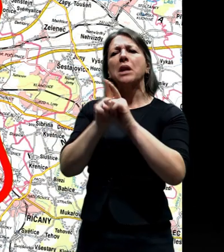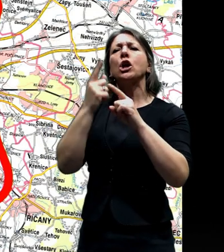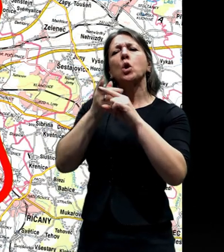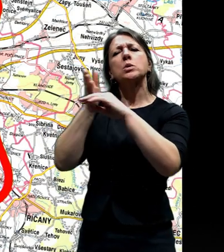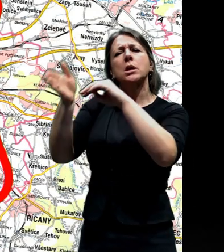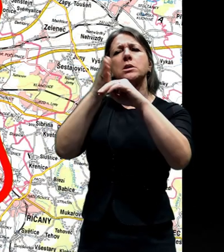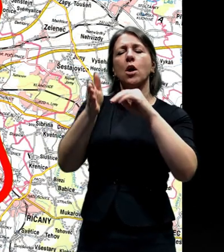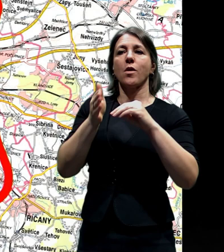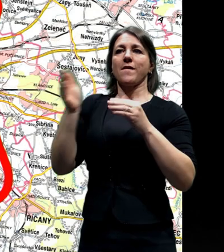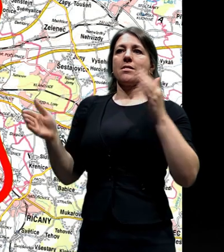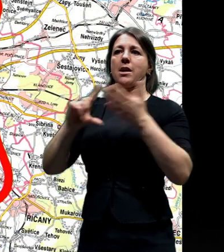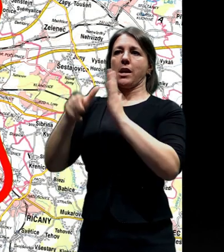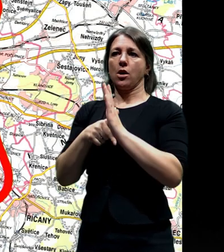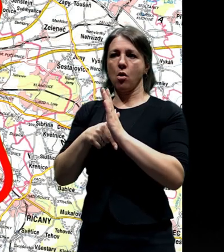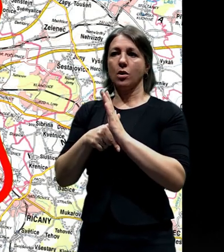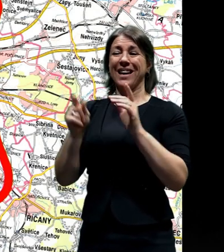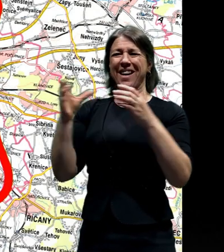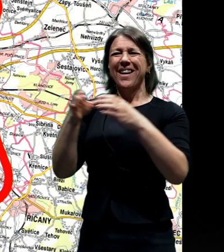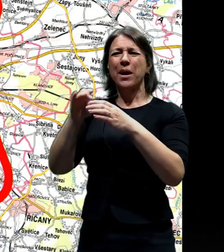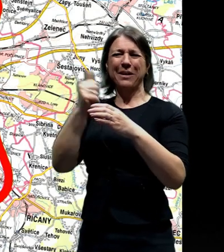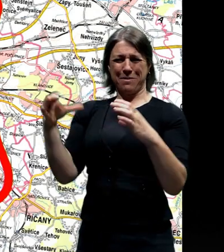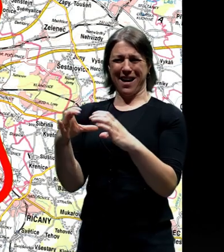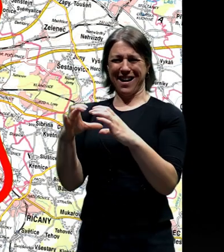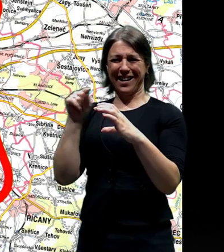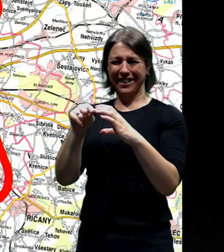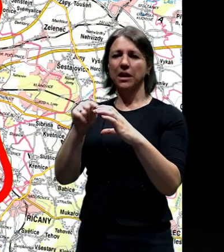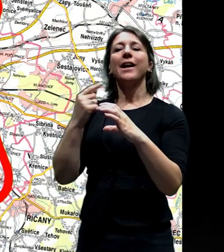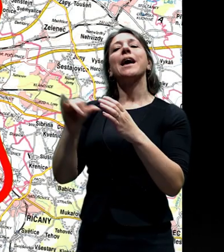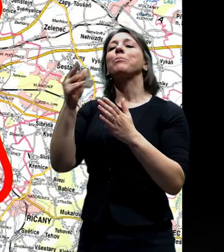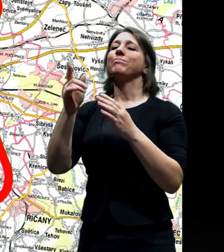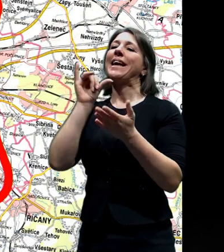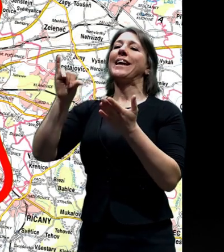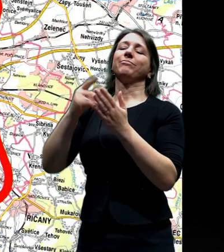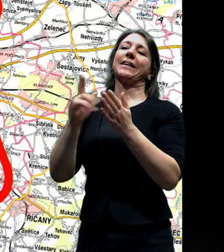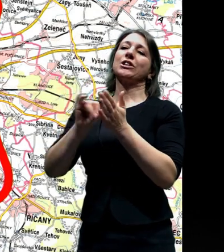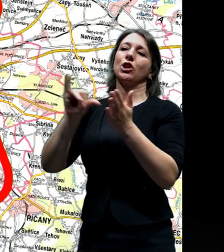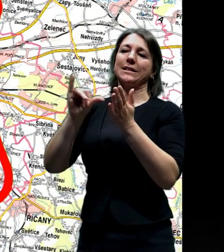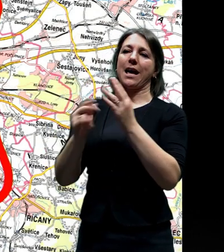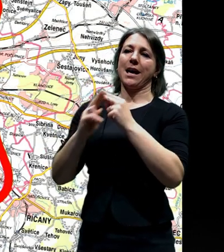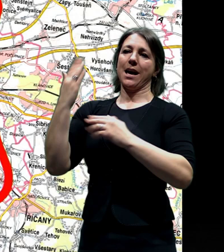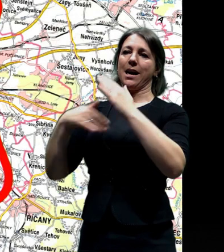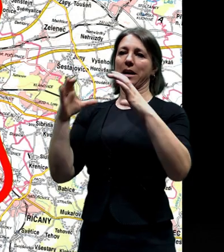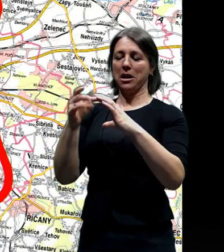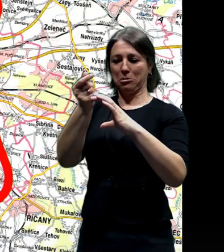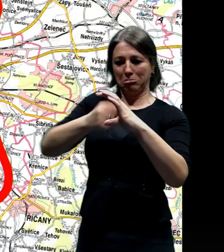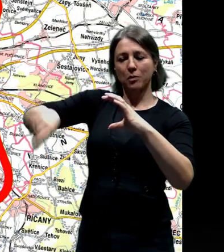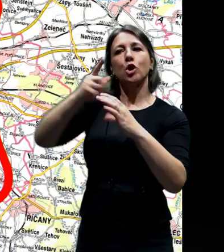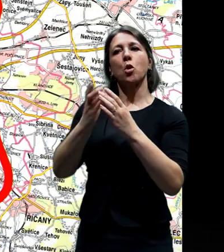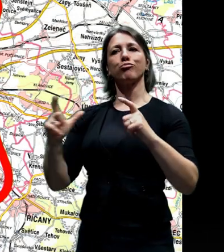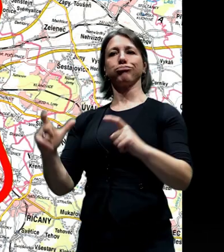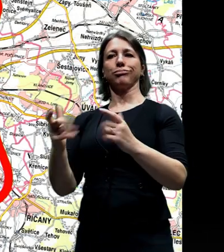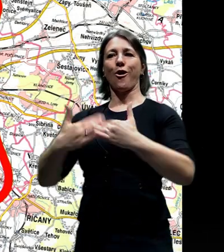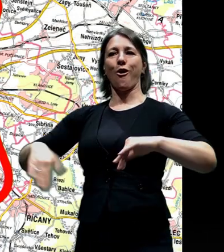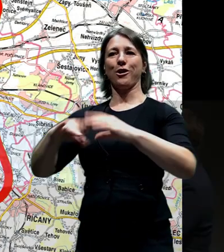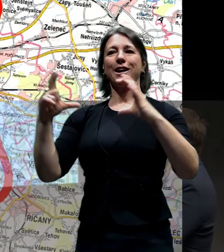Vnitřní městský okruh obepíná historické jádro a vnitřní kompaktní město a slouží právě pro ochranu těch vnitřní